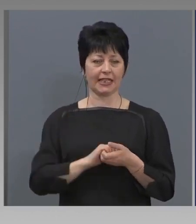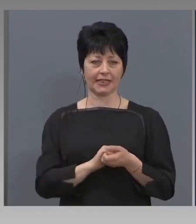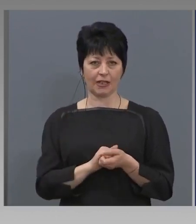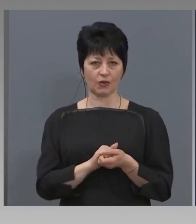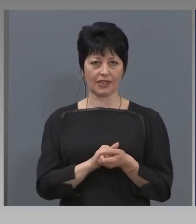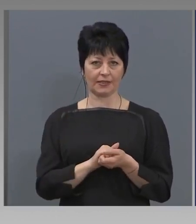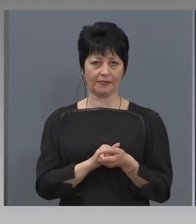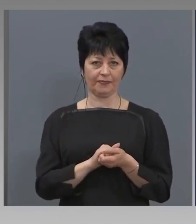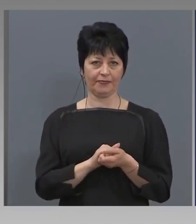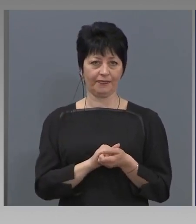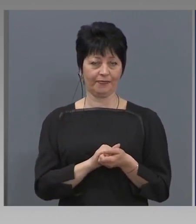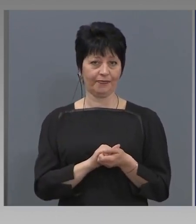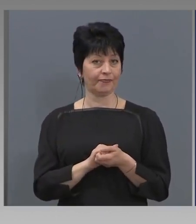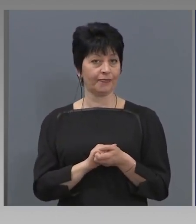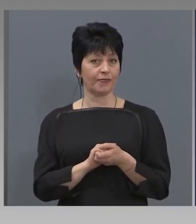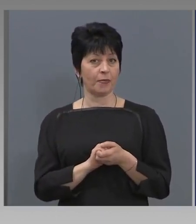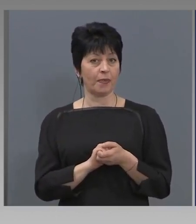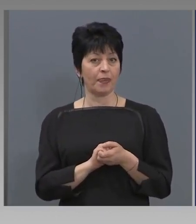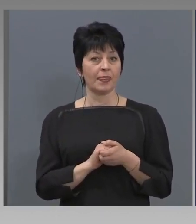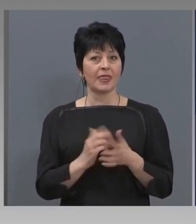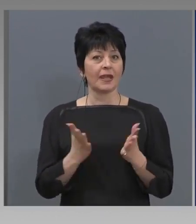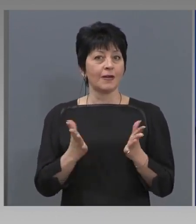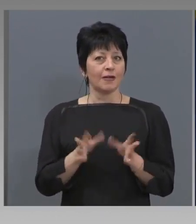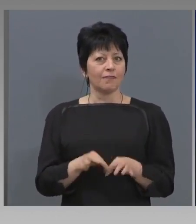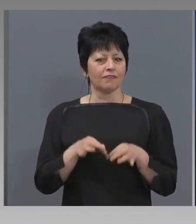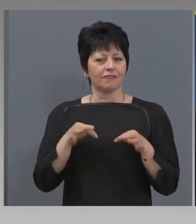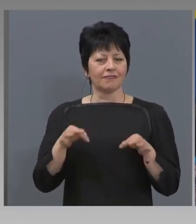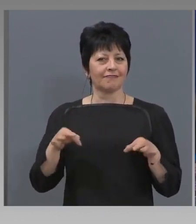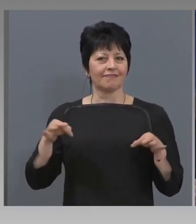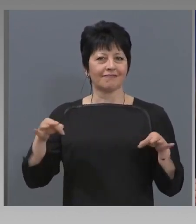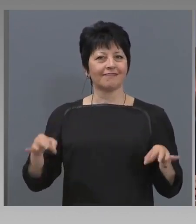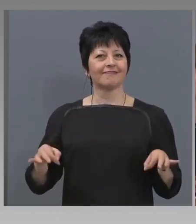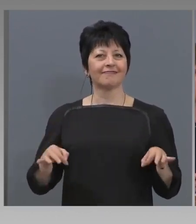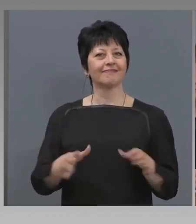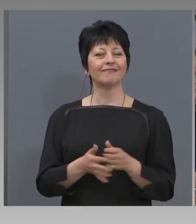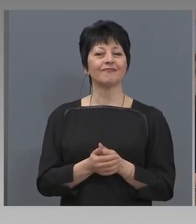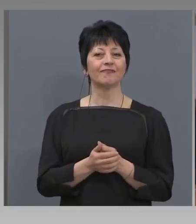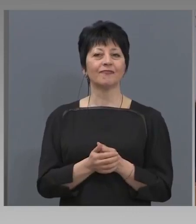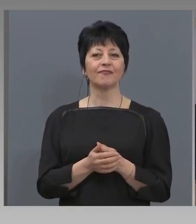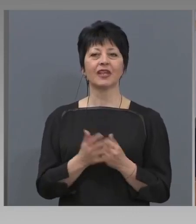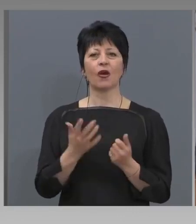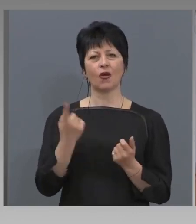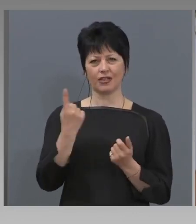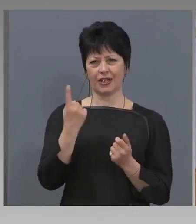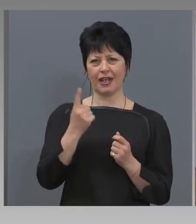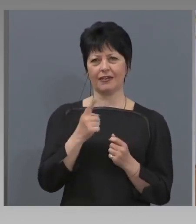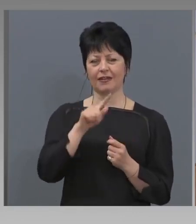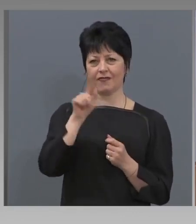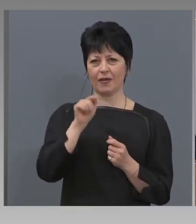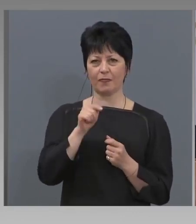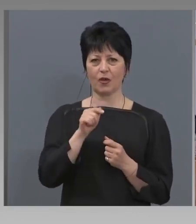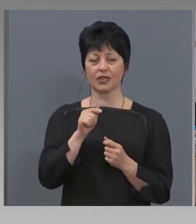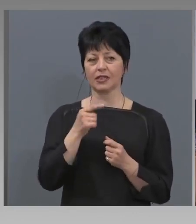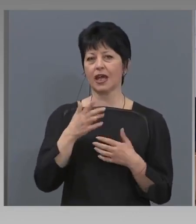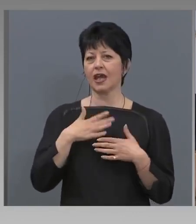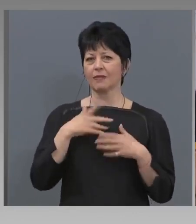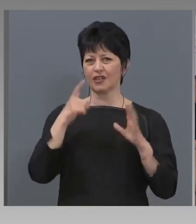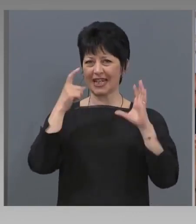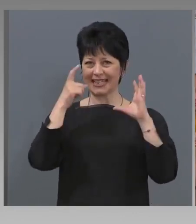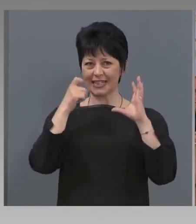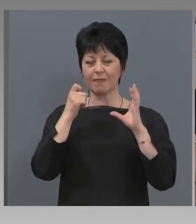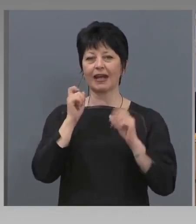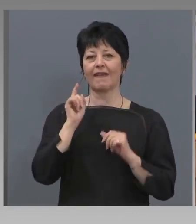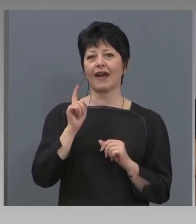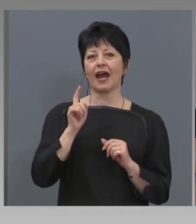Така, много се удължихме вече. Само още един въпрос. Появи се в медиите една снимка на вице-премиера Крака